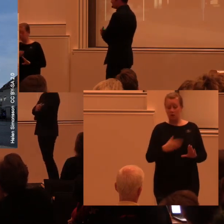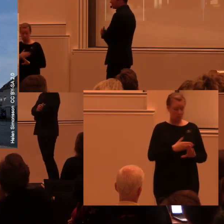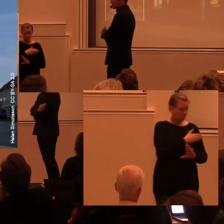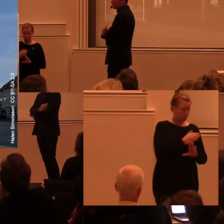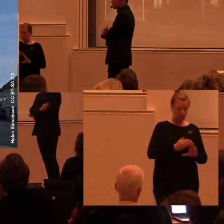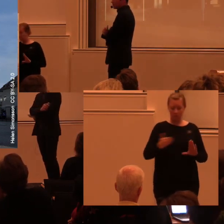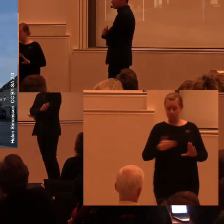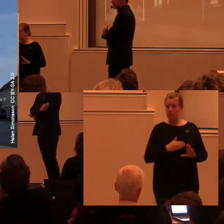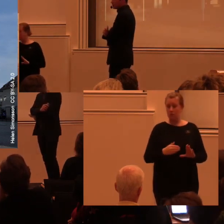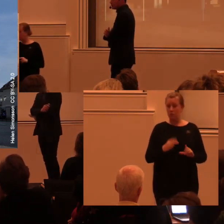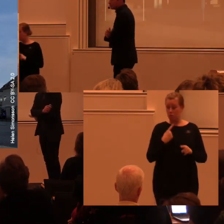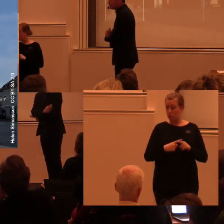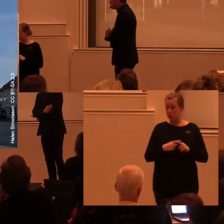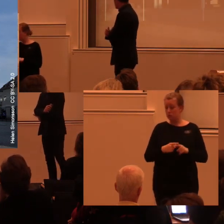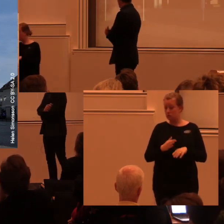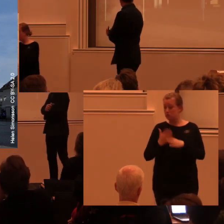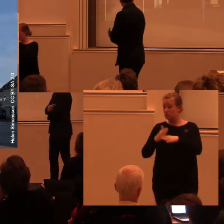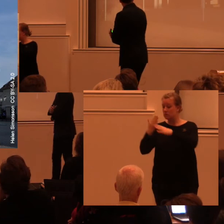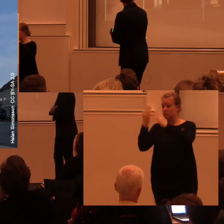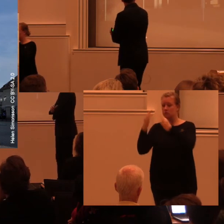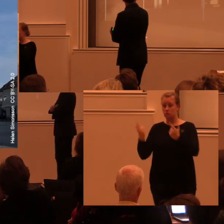det är tillkommande fastigheter som blir kulturarv.